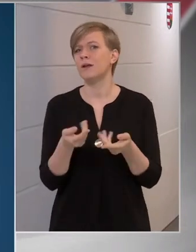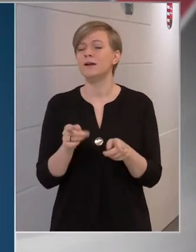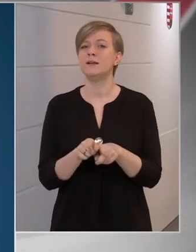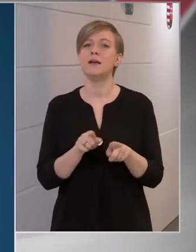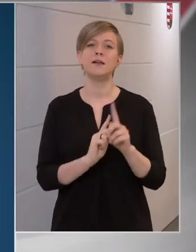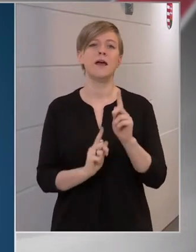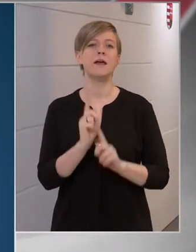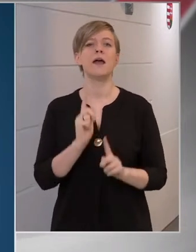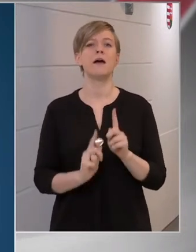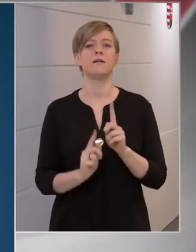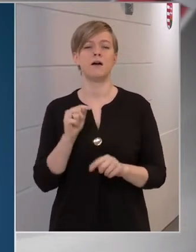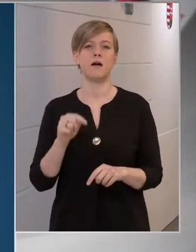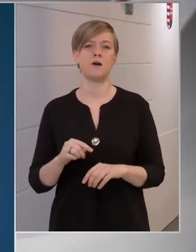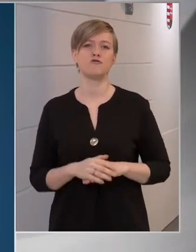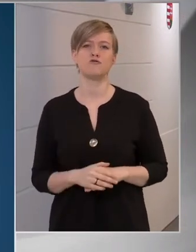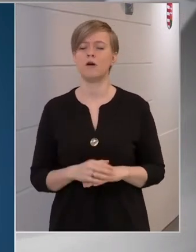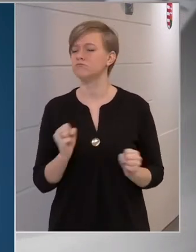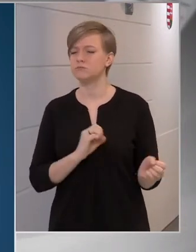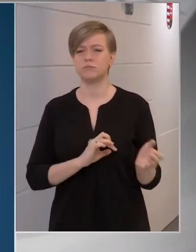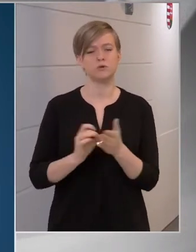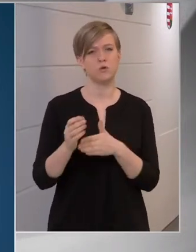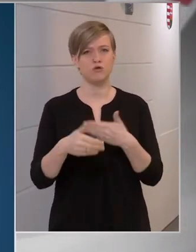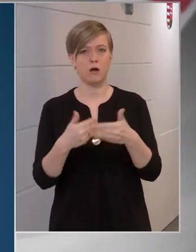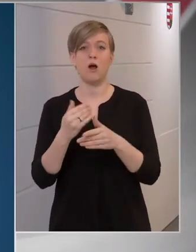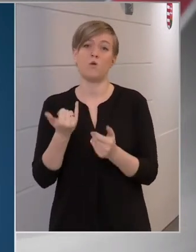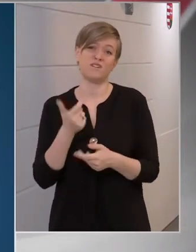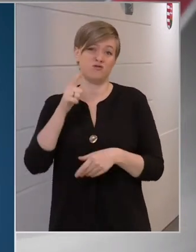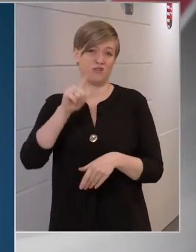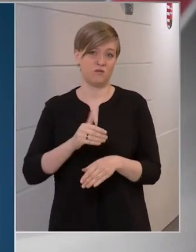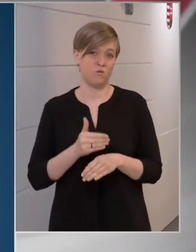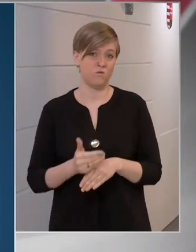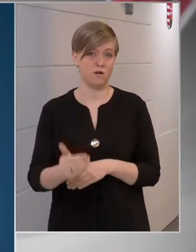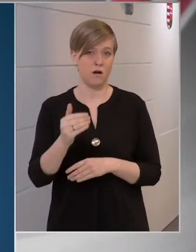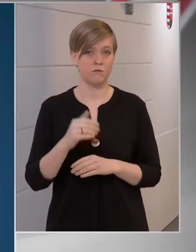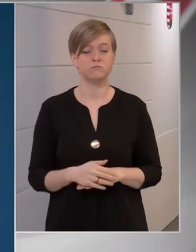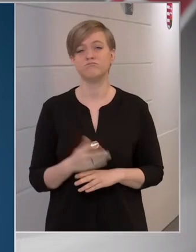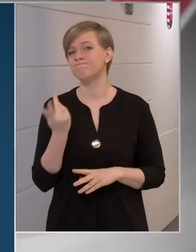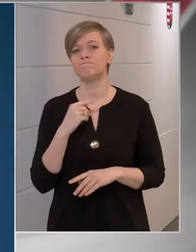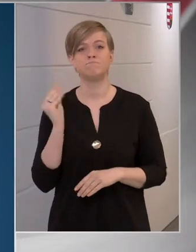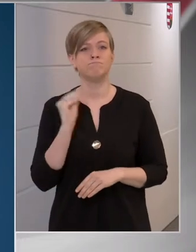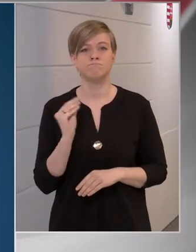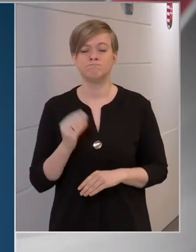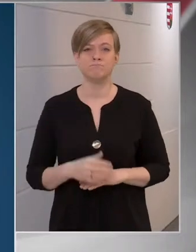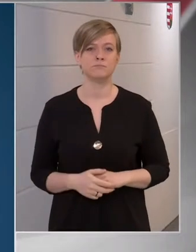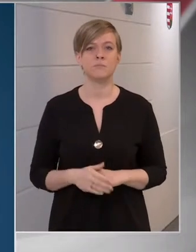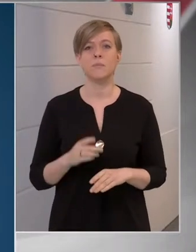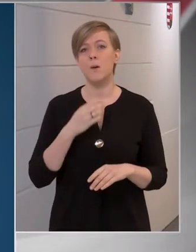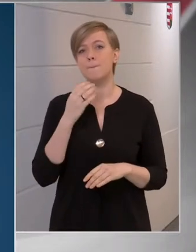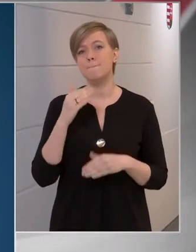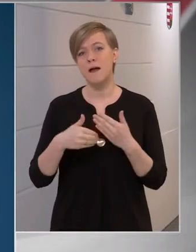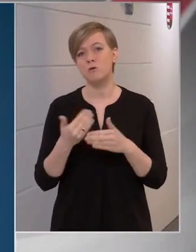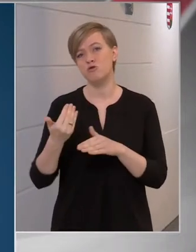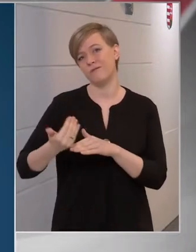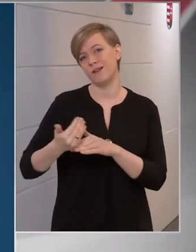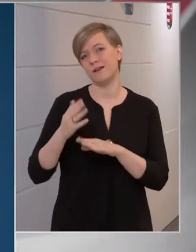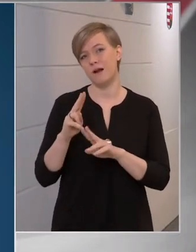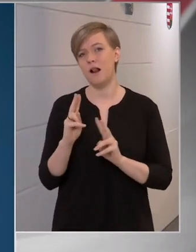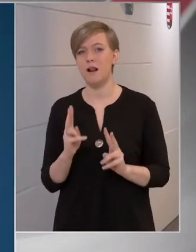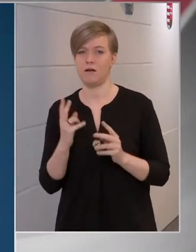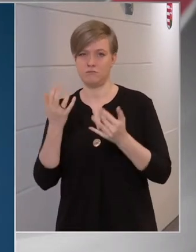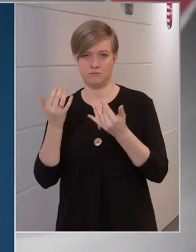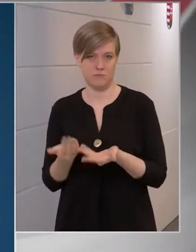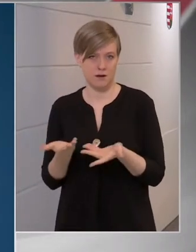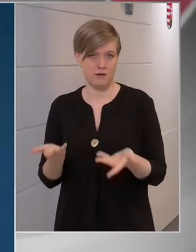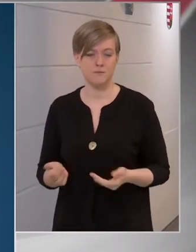eljárás, ha nagyon gyorsan halad, akkor is két hónap, ami azt jelenti, hogy május végére lehet